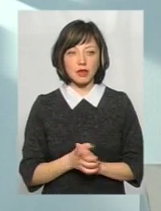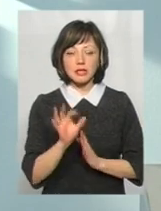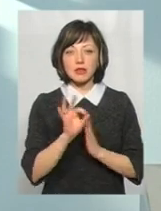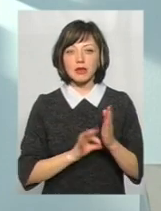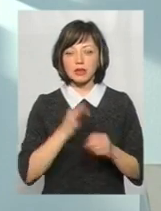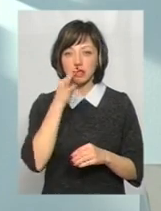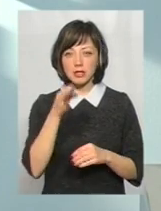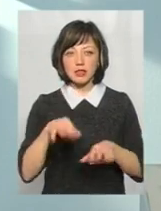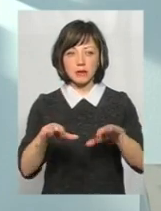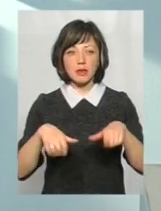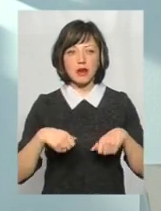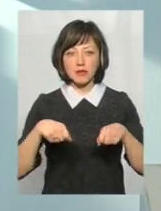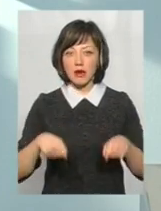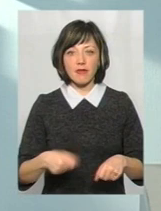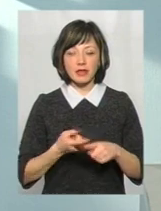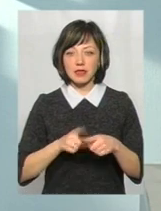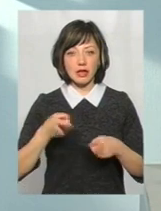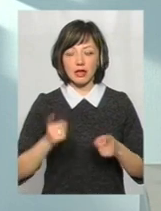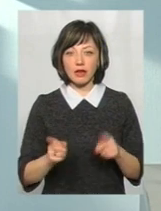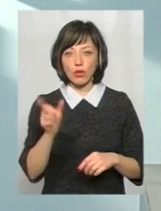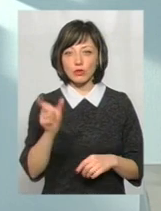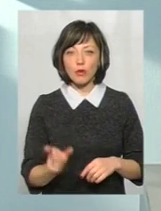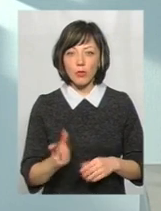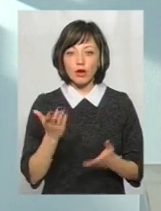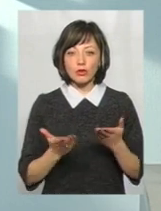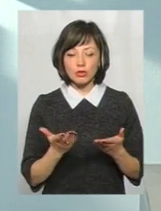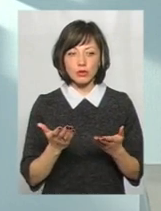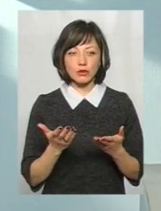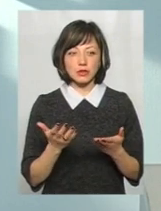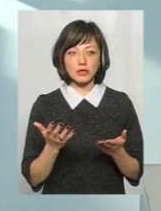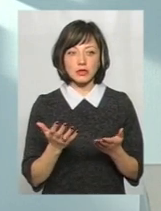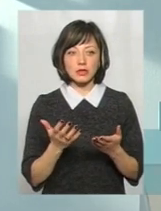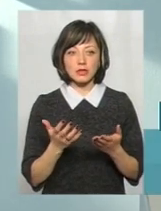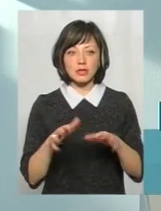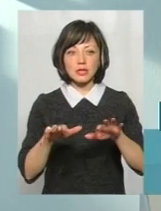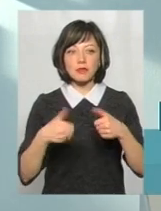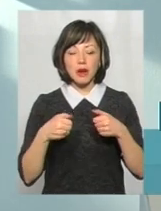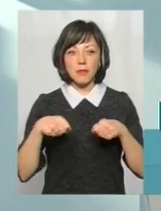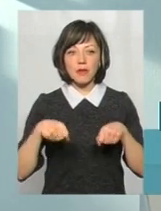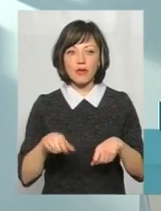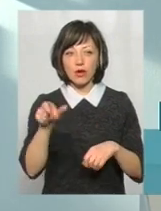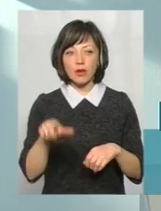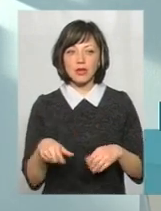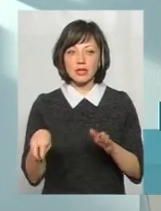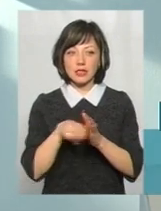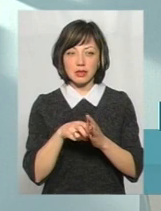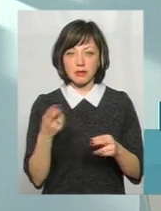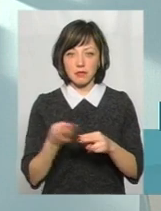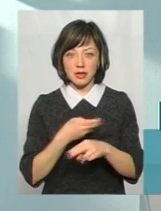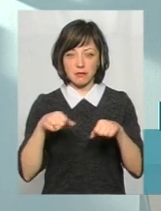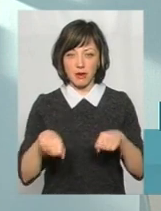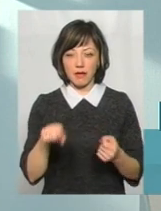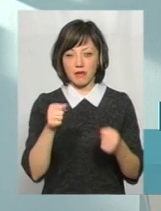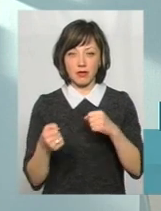права це взагалі не дієво. Тому що особу, навіть якщо визнають винними, забирають просто права самі. Але особа може просто сісти без прав